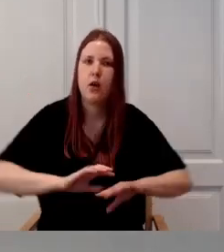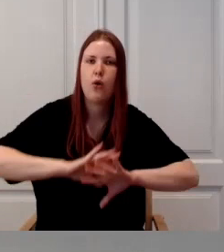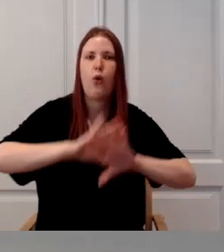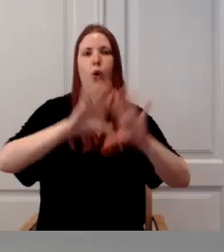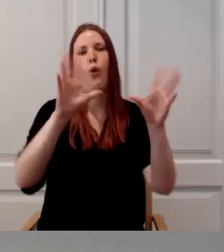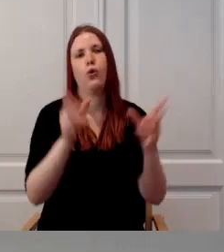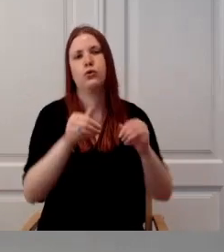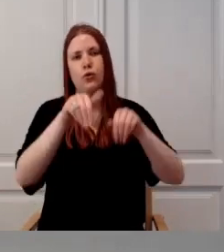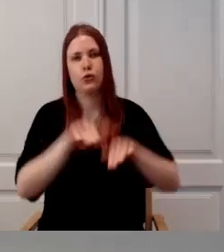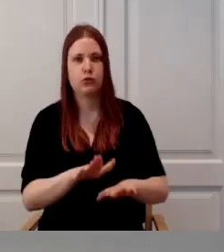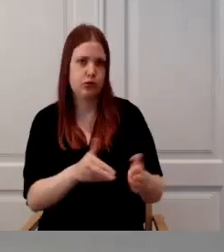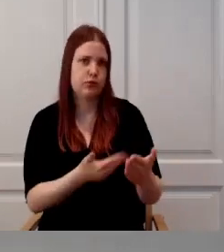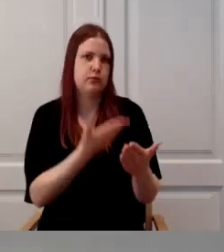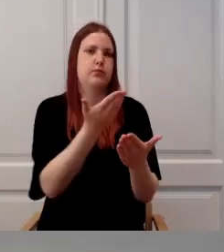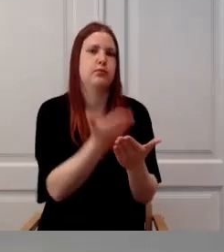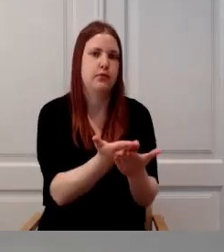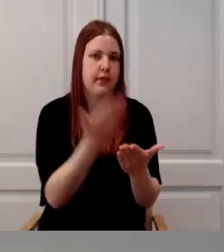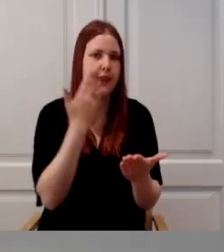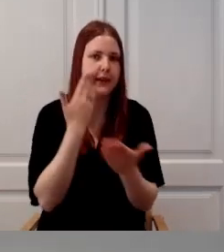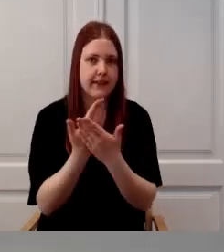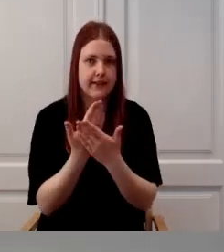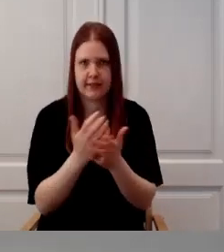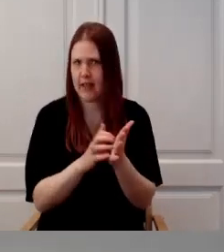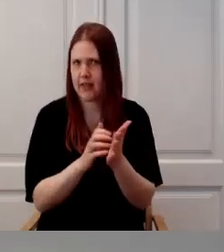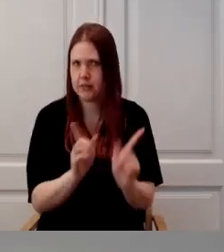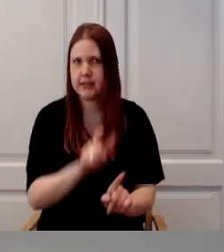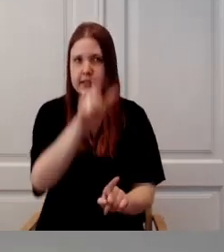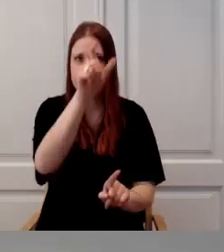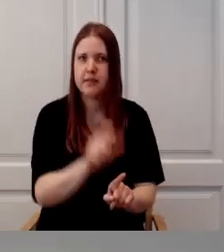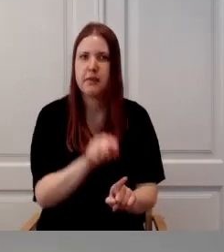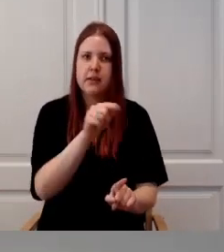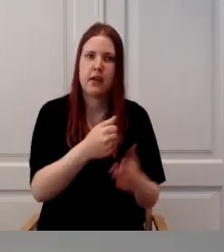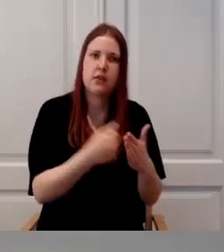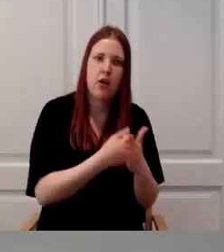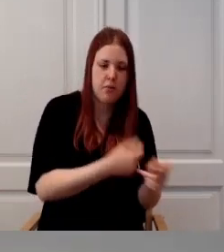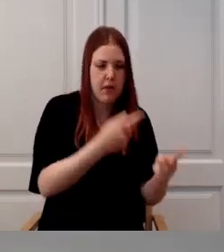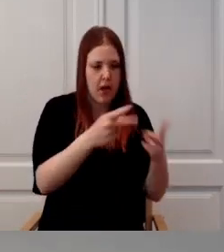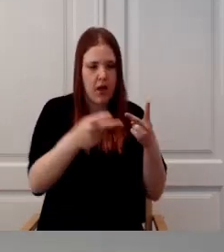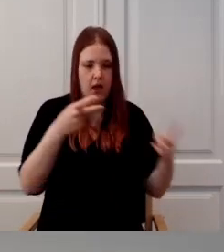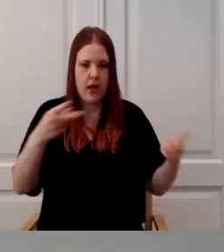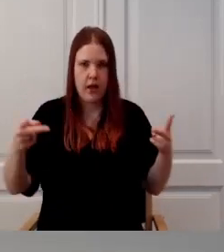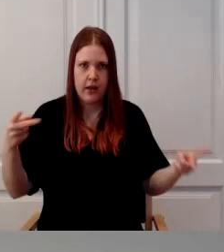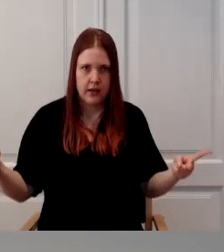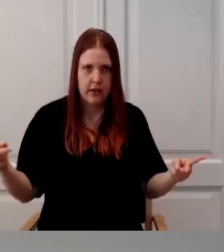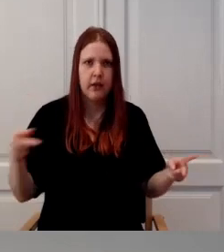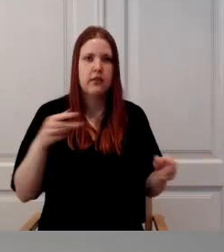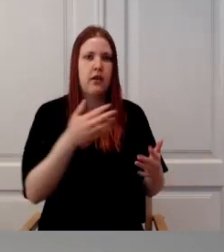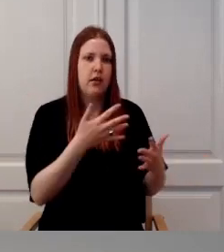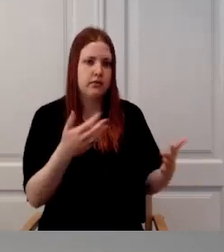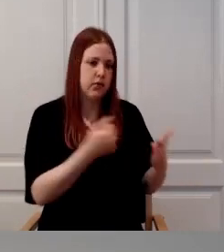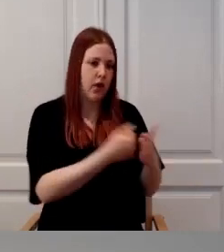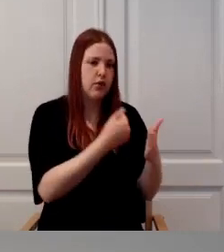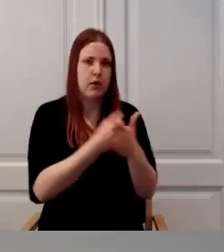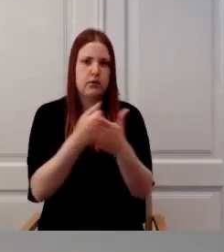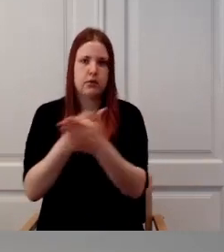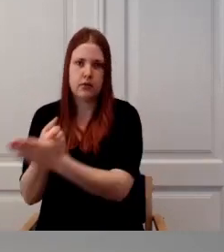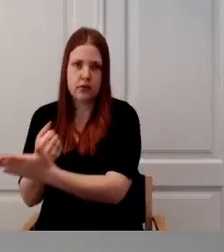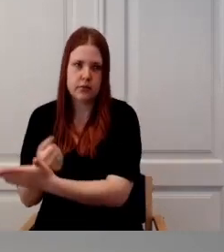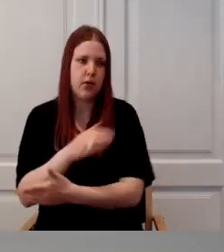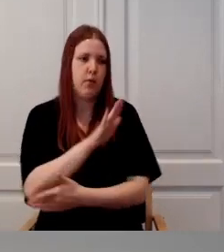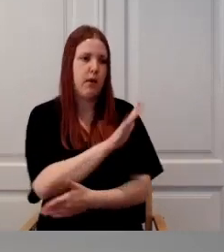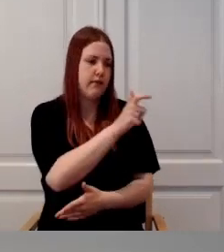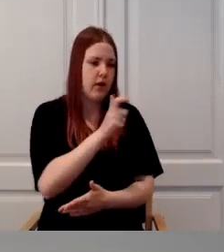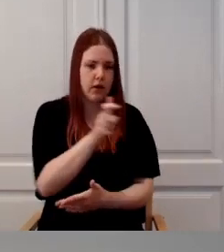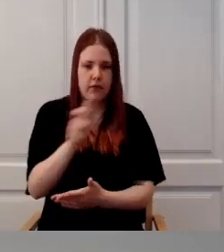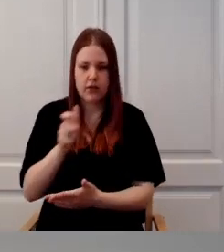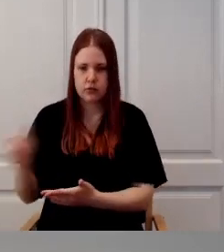mõistes tähendab seda, et kui inime taotleb üldut asja, siis ühele otsusele kirjutakse kõik selle taotuse asjaolute vastustega